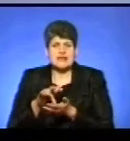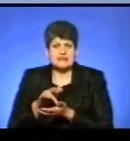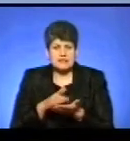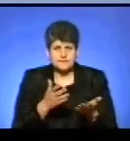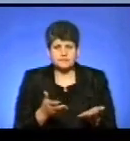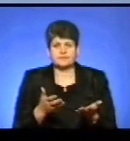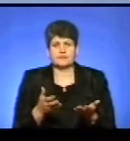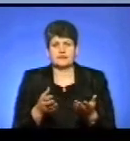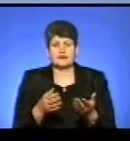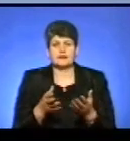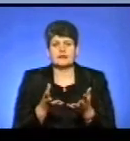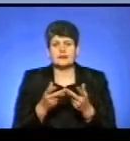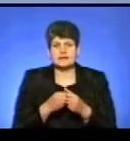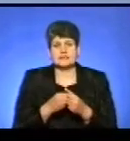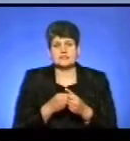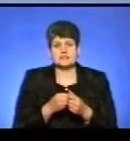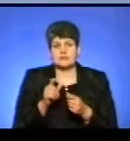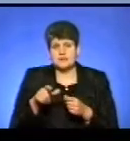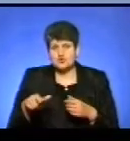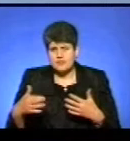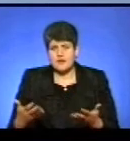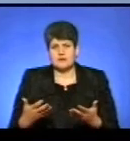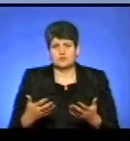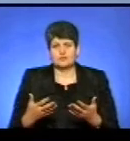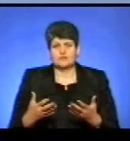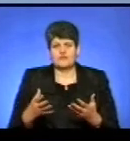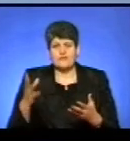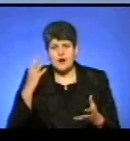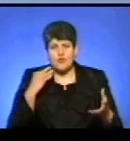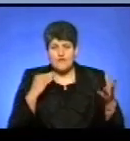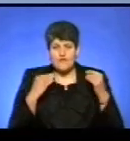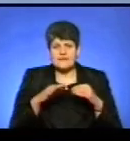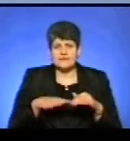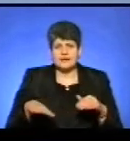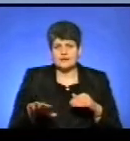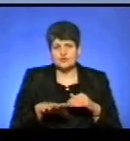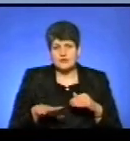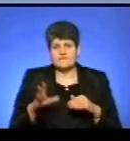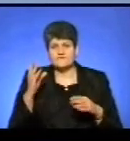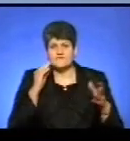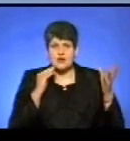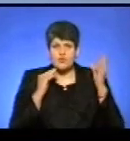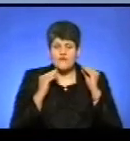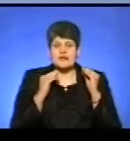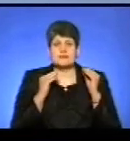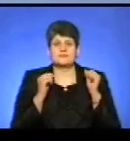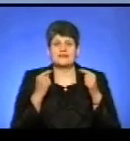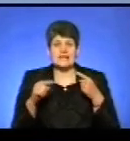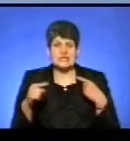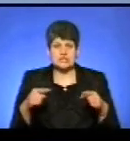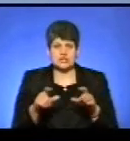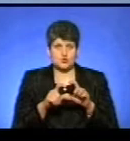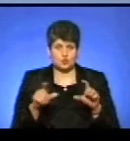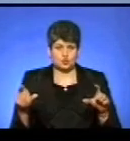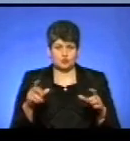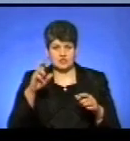кількість адмінперсоналу і так далі. З врахуванням територіалів, з врахуванням інших структур